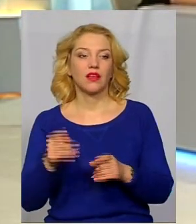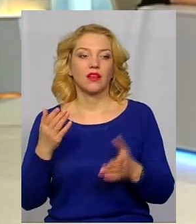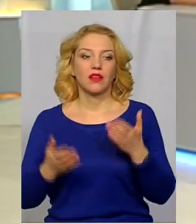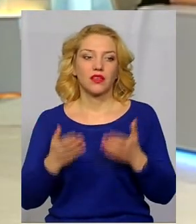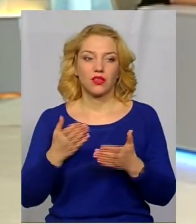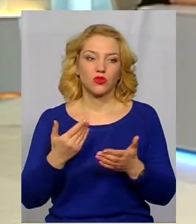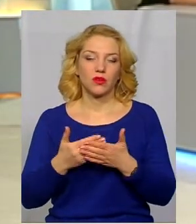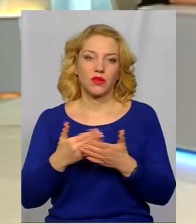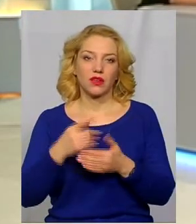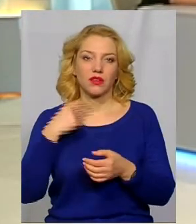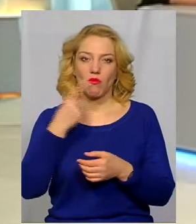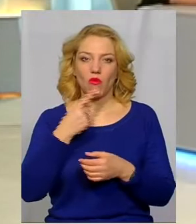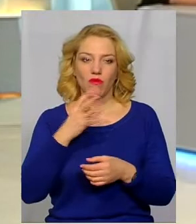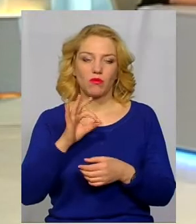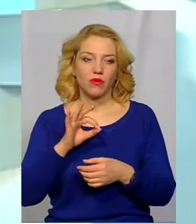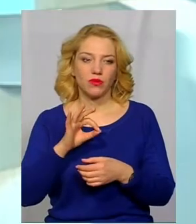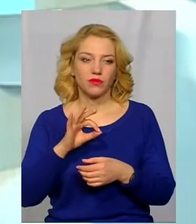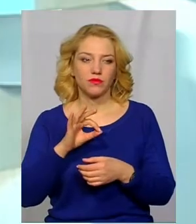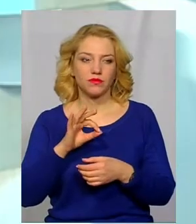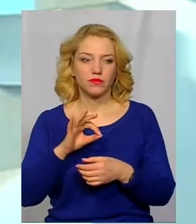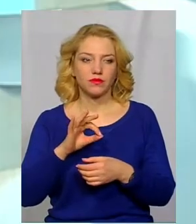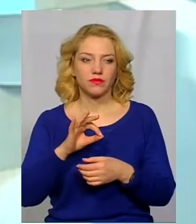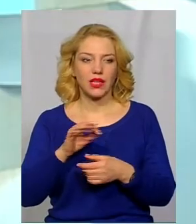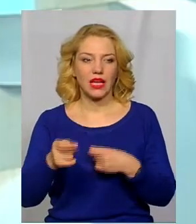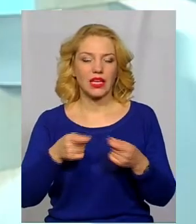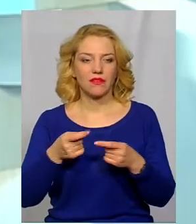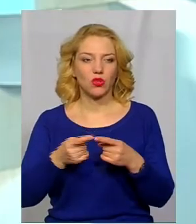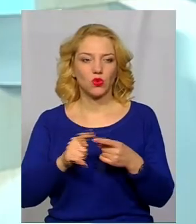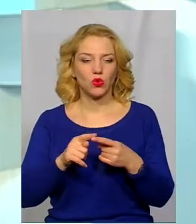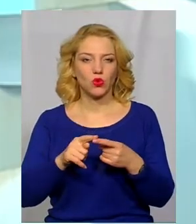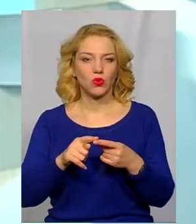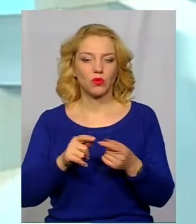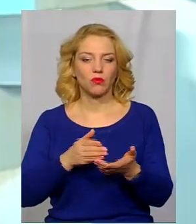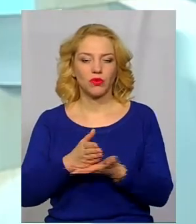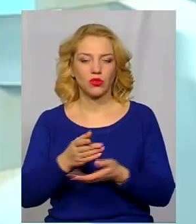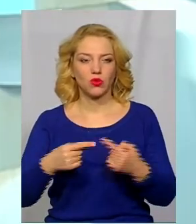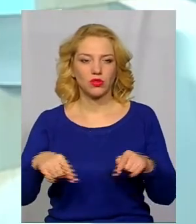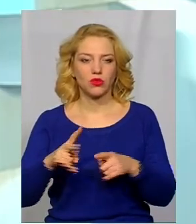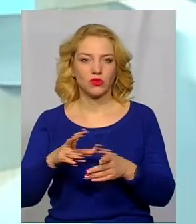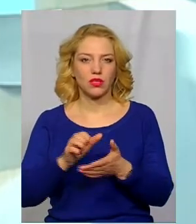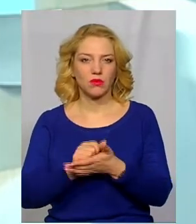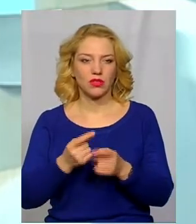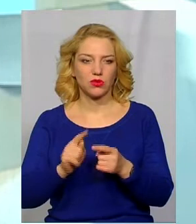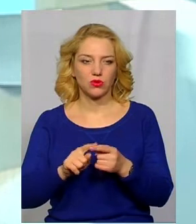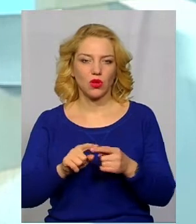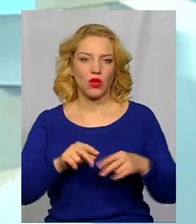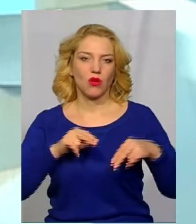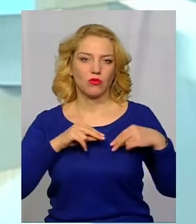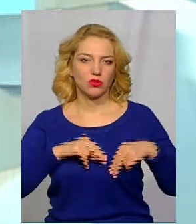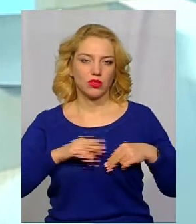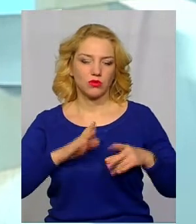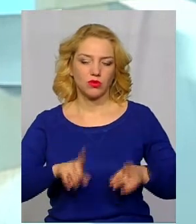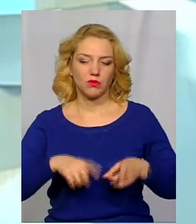Якщо мова йде про приєднання, то, відповідно, керівник того підрозділу, який на сьогодні займає цю посаду, він буде